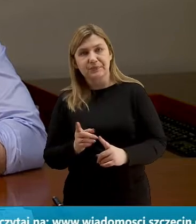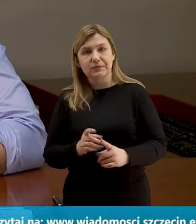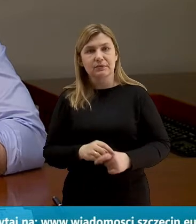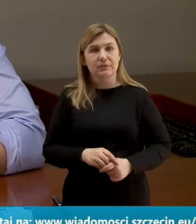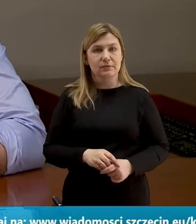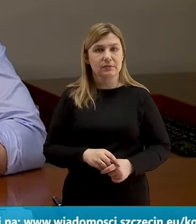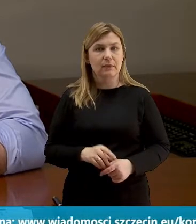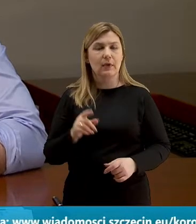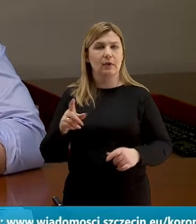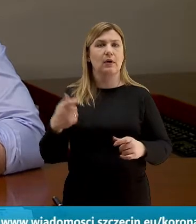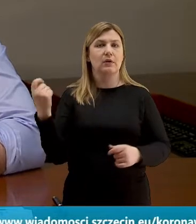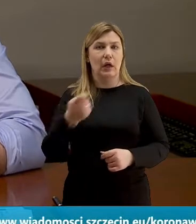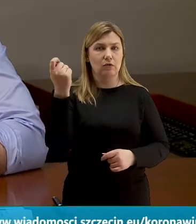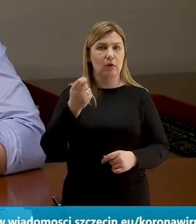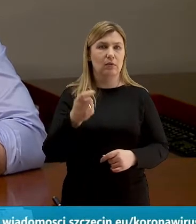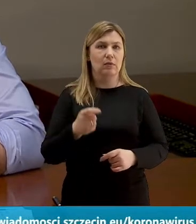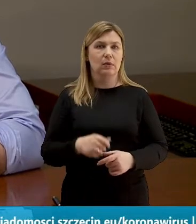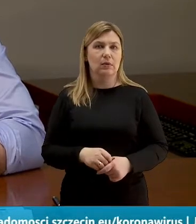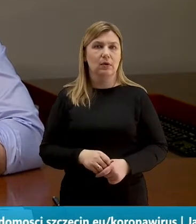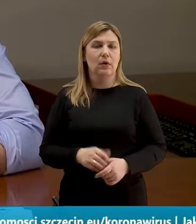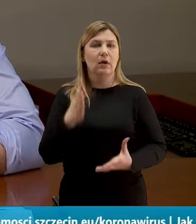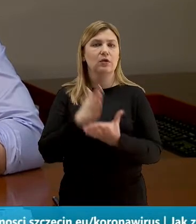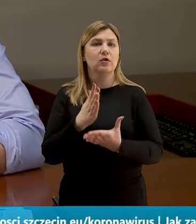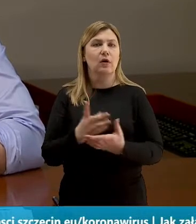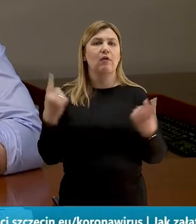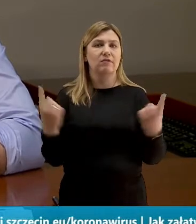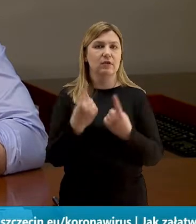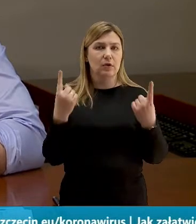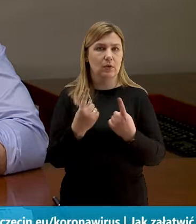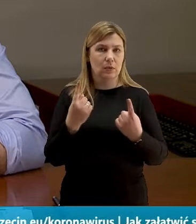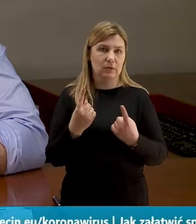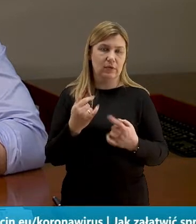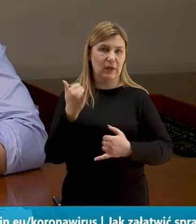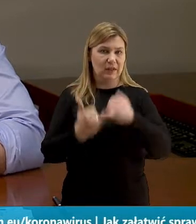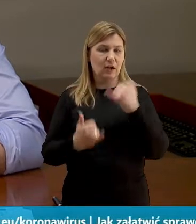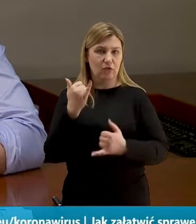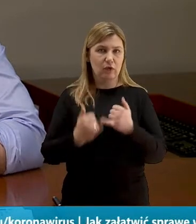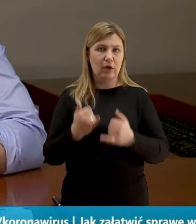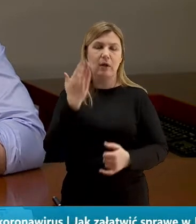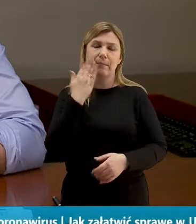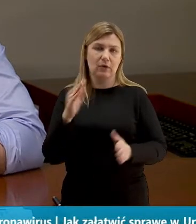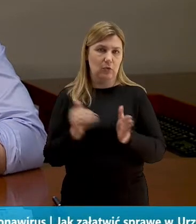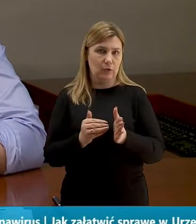poruszamy się, jeszcze raz to podkreślę, tylko w sytuacjach, gdy jest to niezbędnie konieczne.